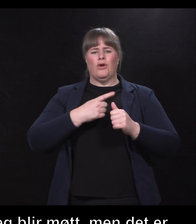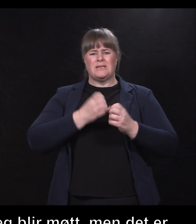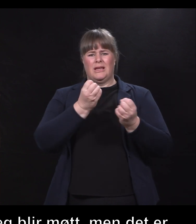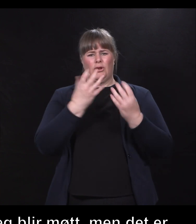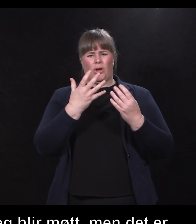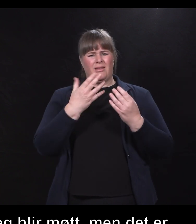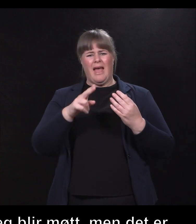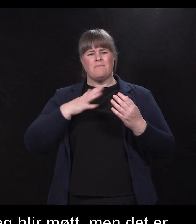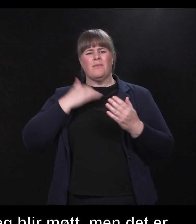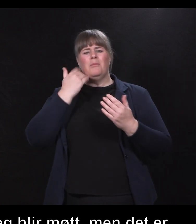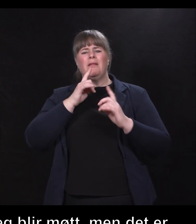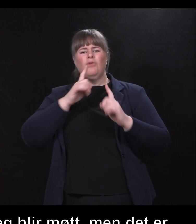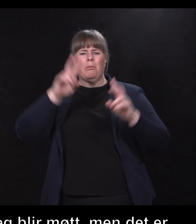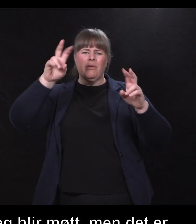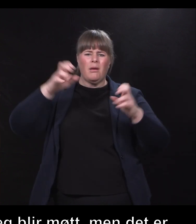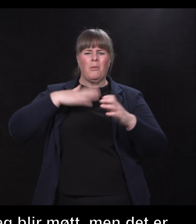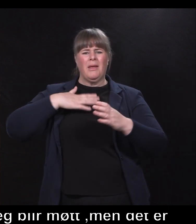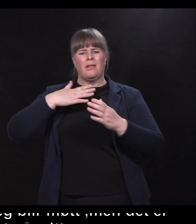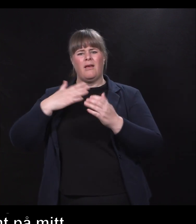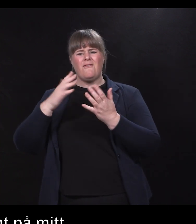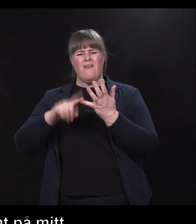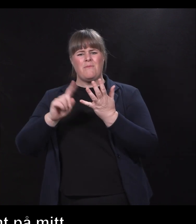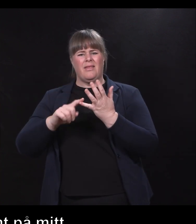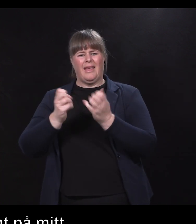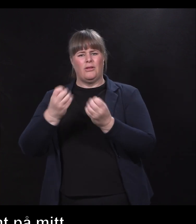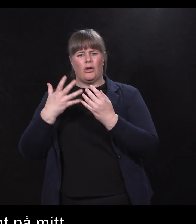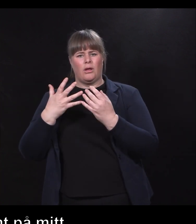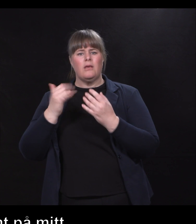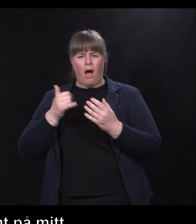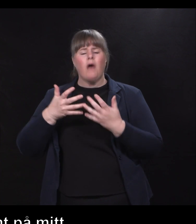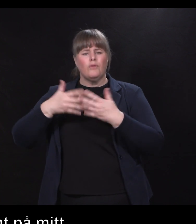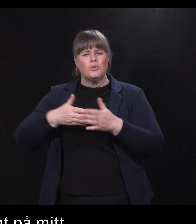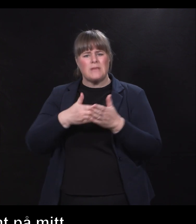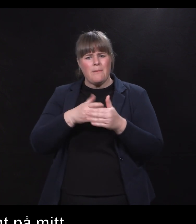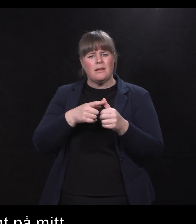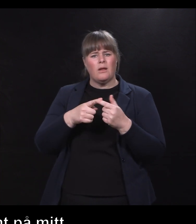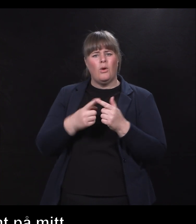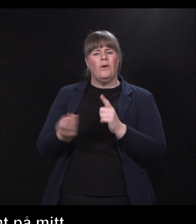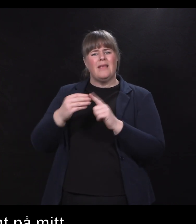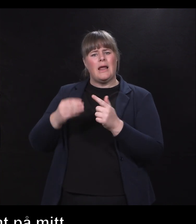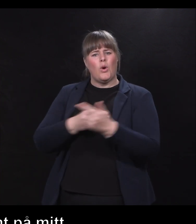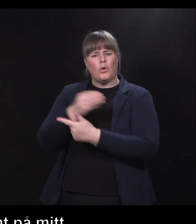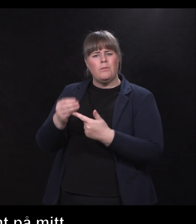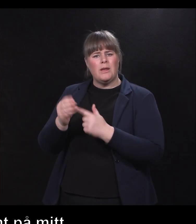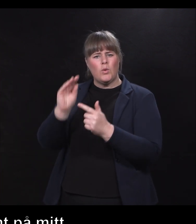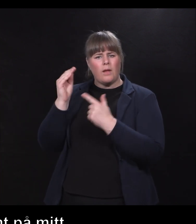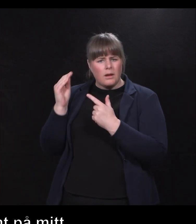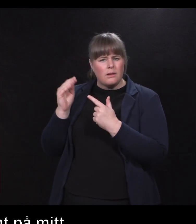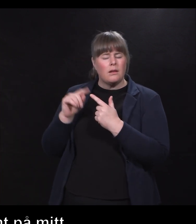inntrykk. For jeg er funksjonshemmede, men jeg er også økonomiutdannet, jeg har også